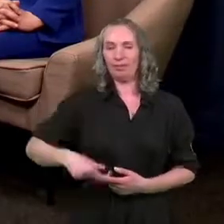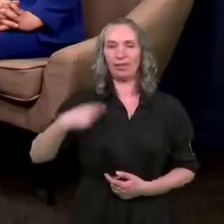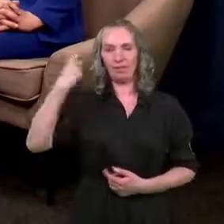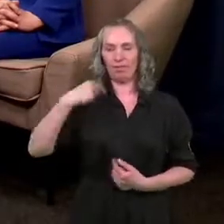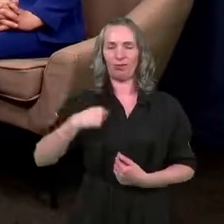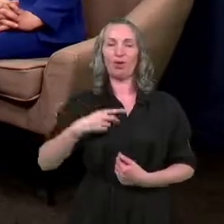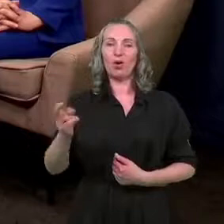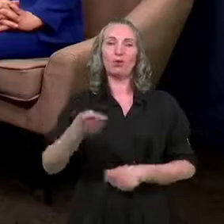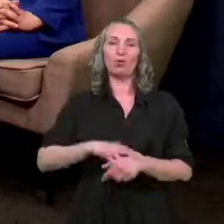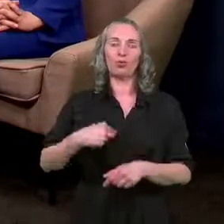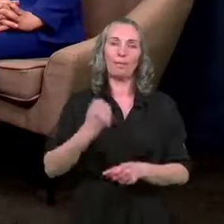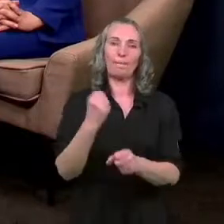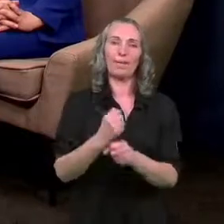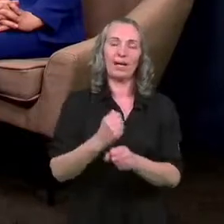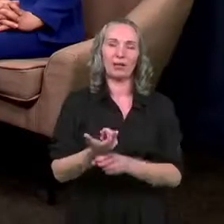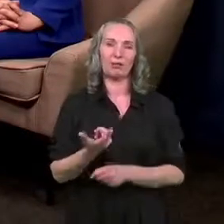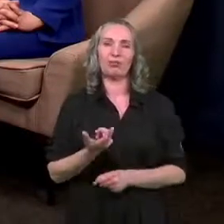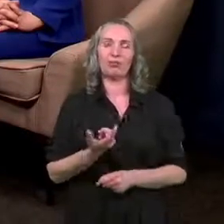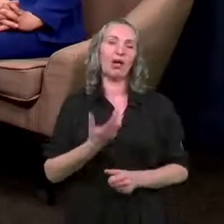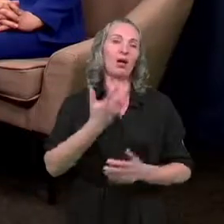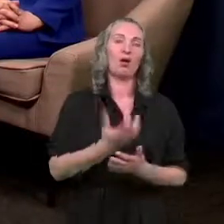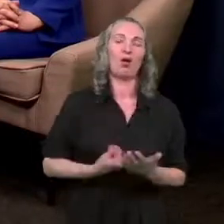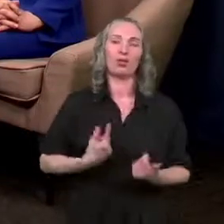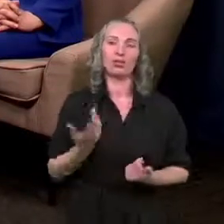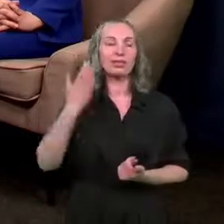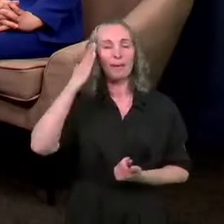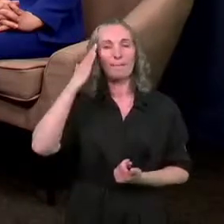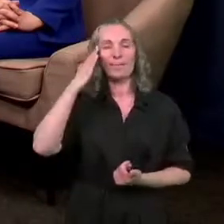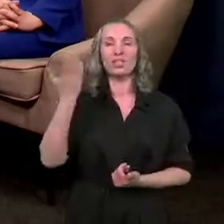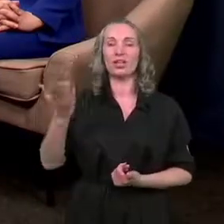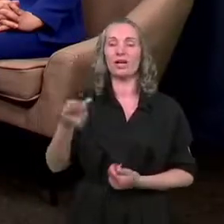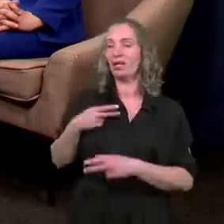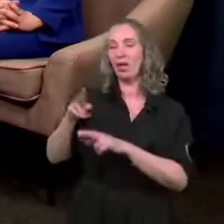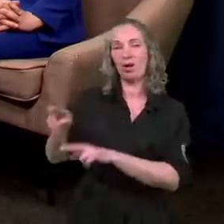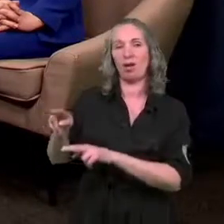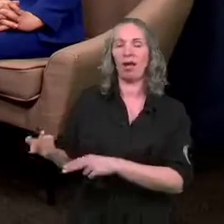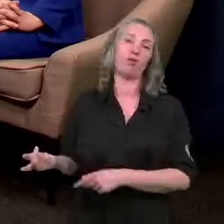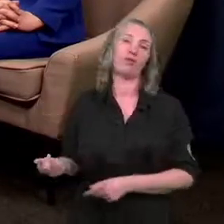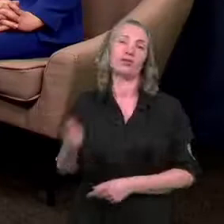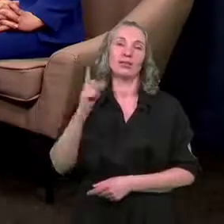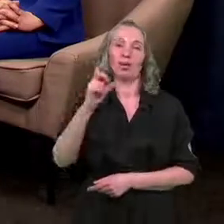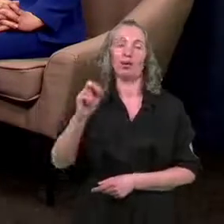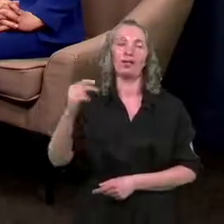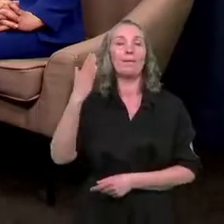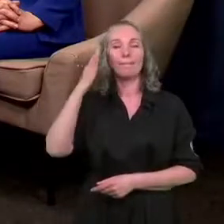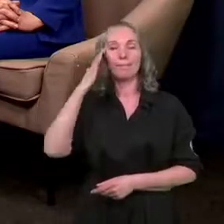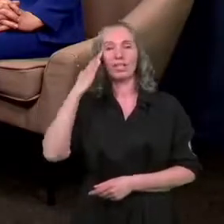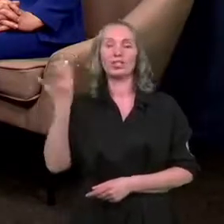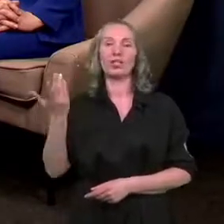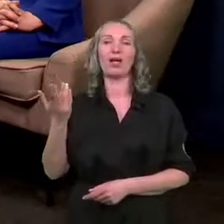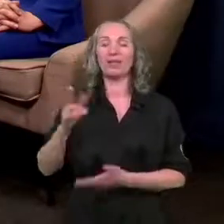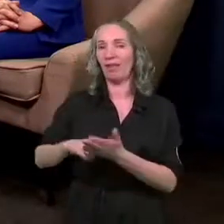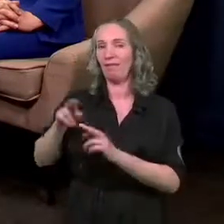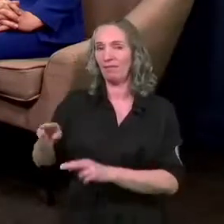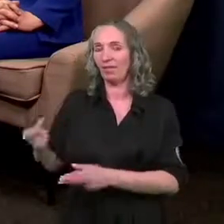pracuje, korzysta z mieszkania lokatorskiego, mieszkania na